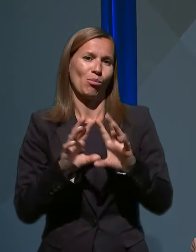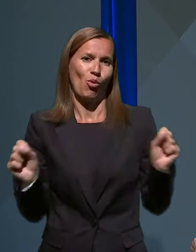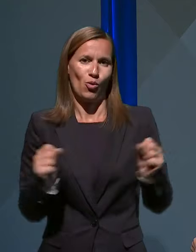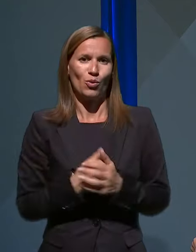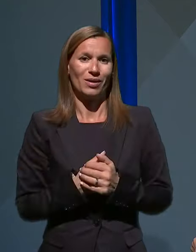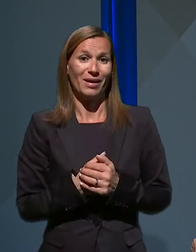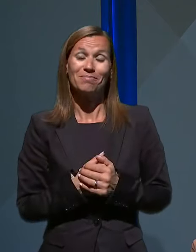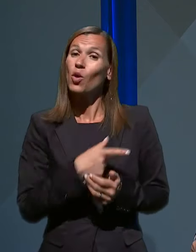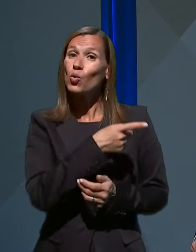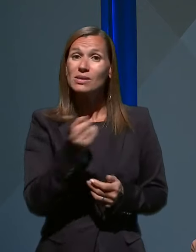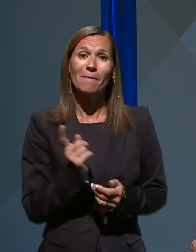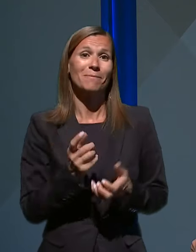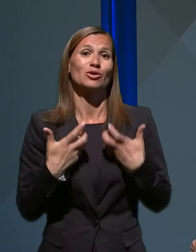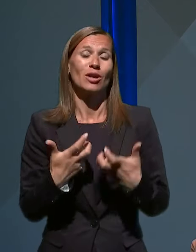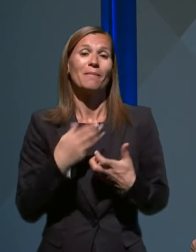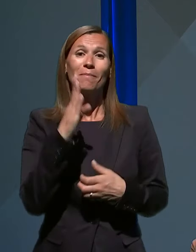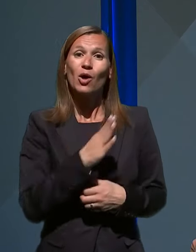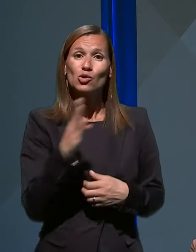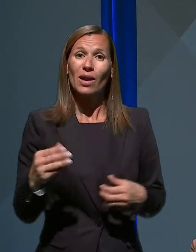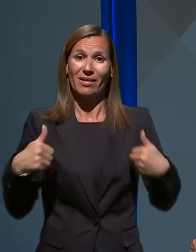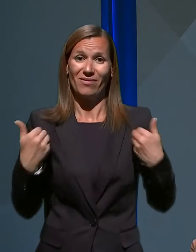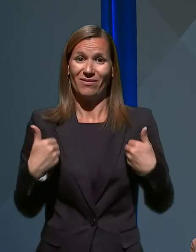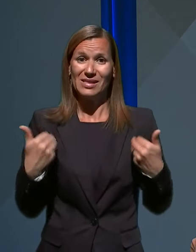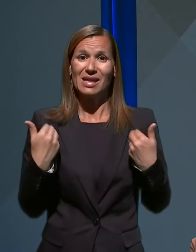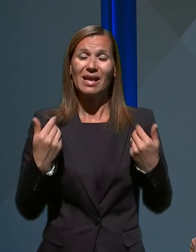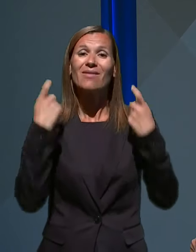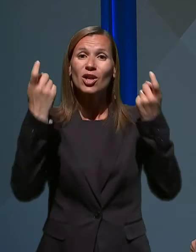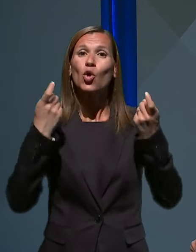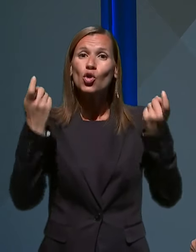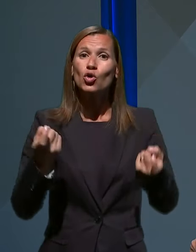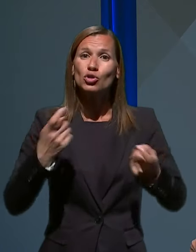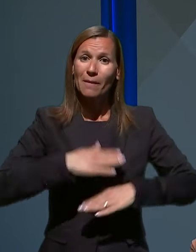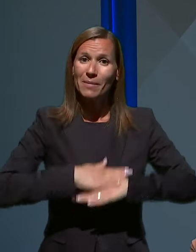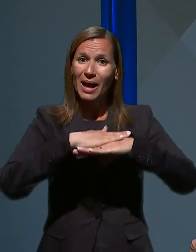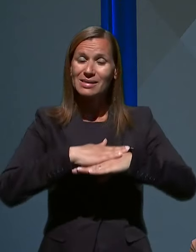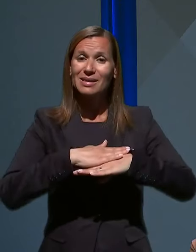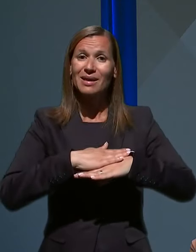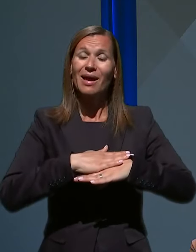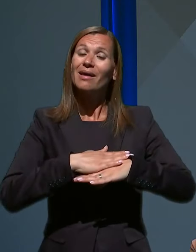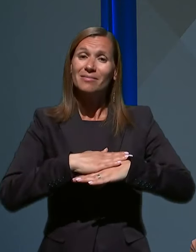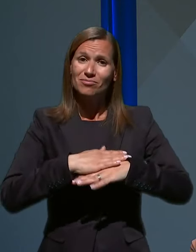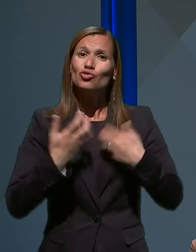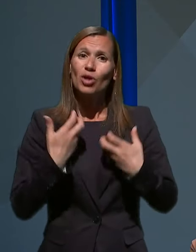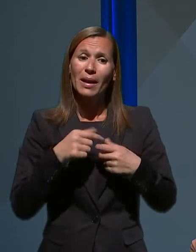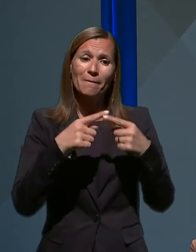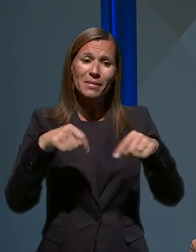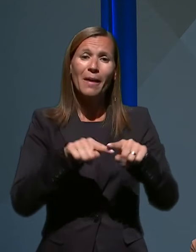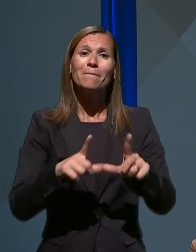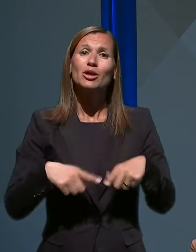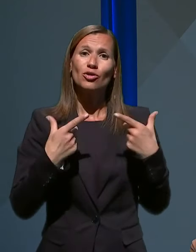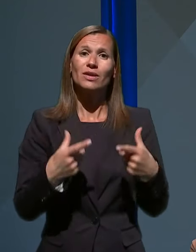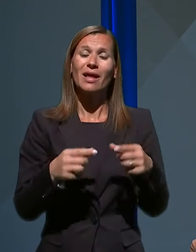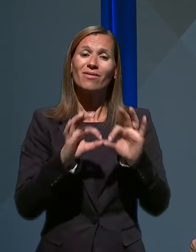želim blagoslovljene in vesele velikonočne praznike, ki jih preživite v krogu svojih